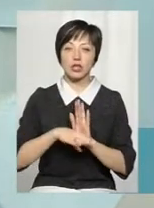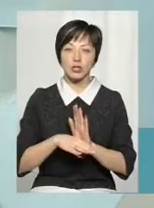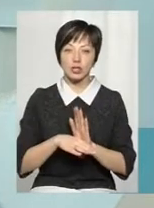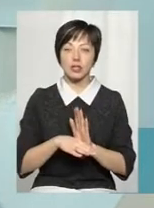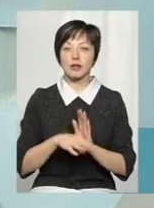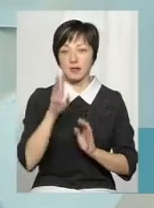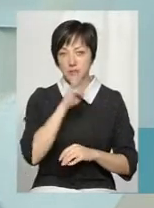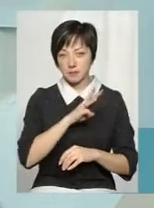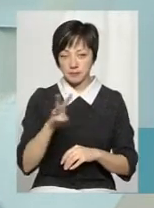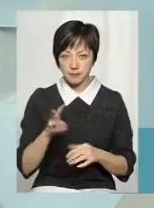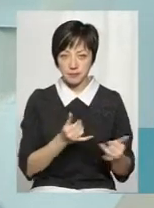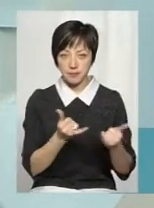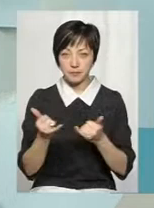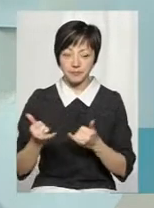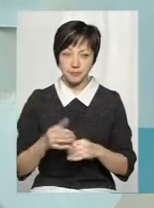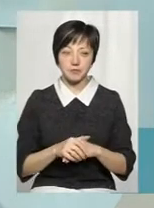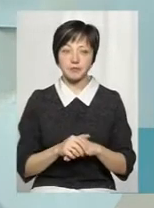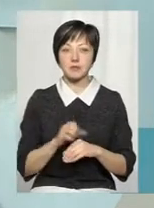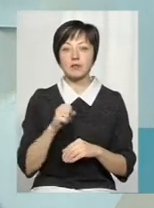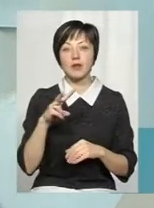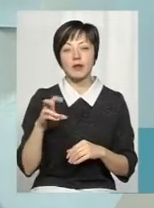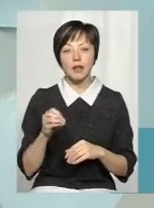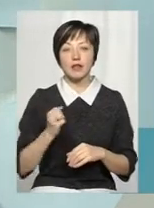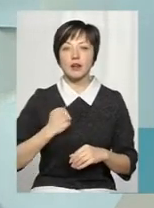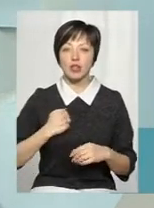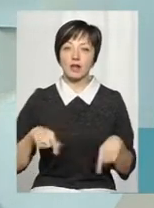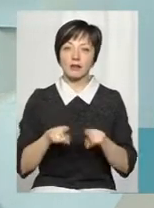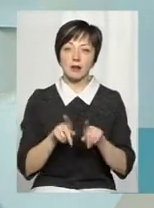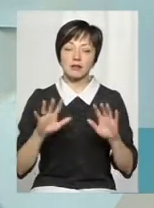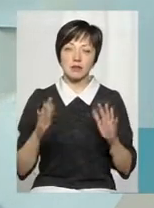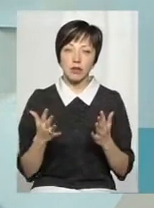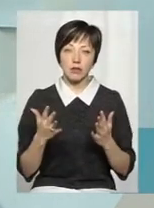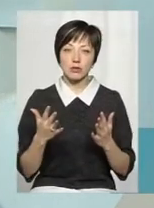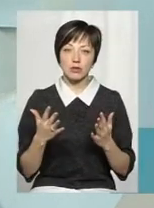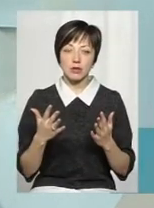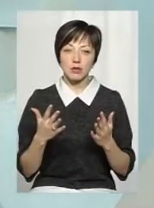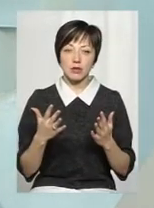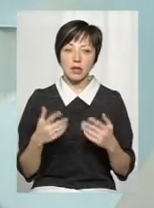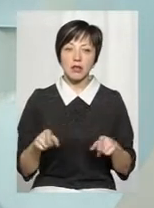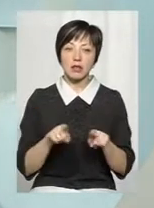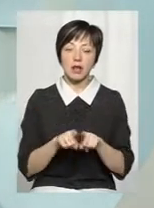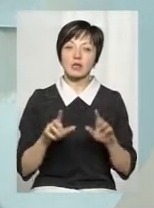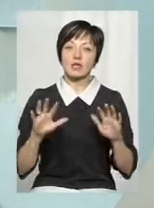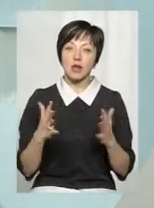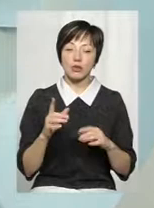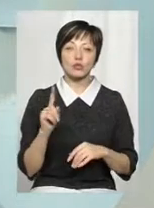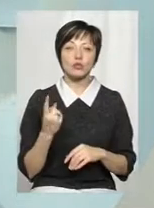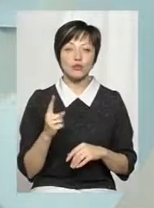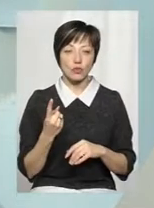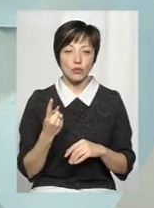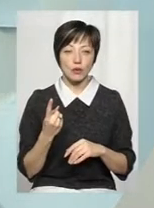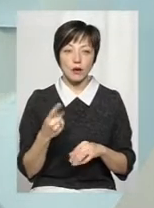грошове забезпечення. Але, на жаль, так склалося. Так склалося, чому?